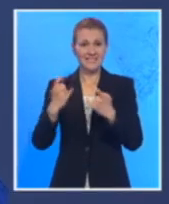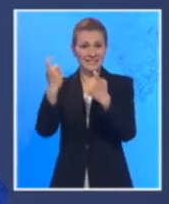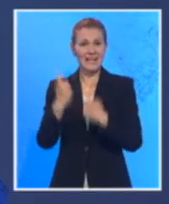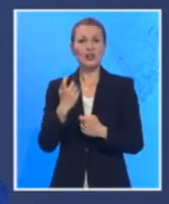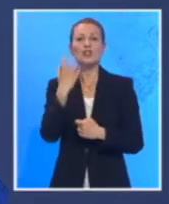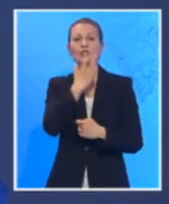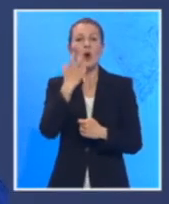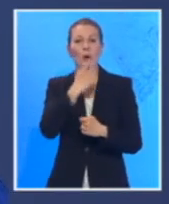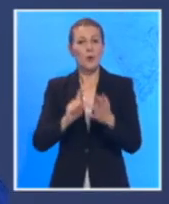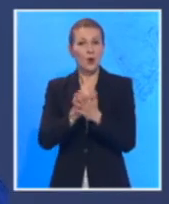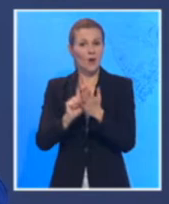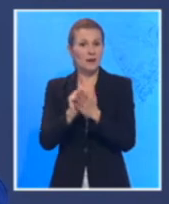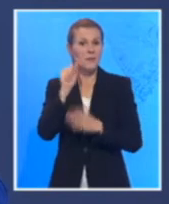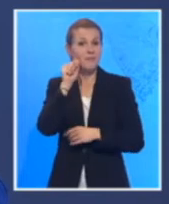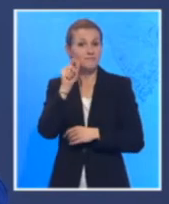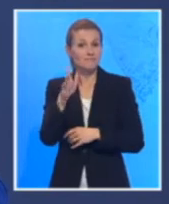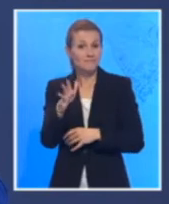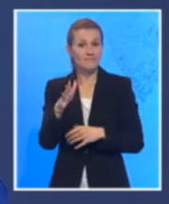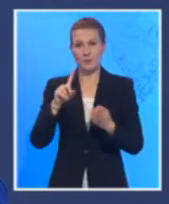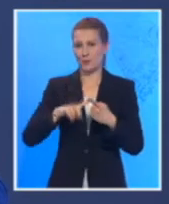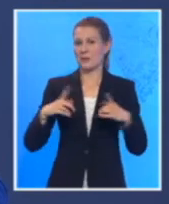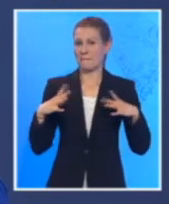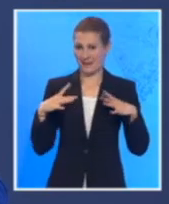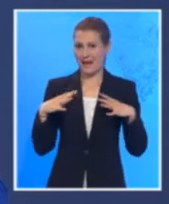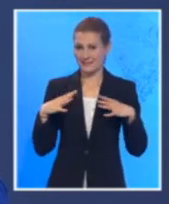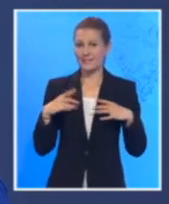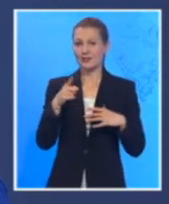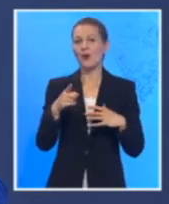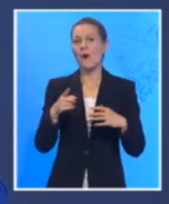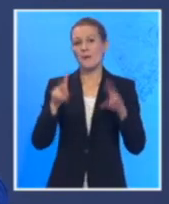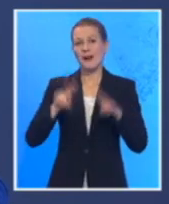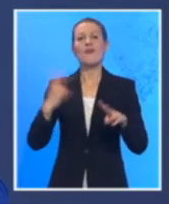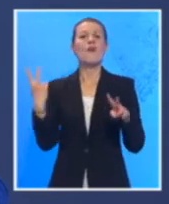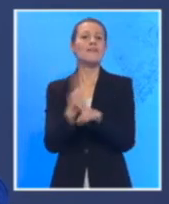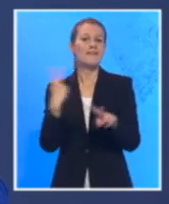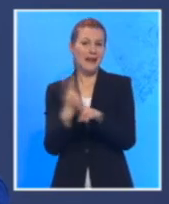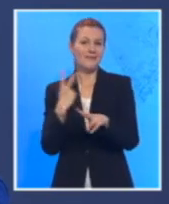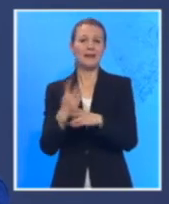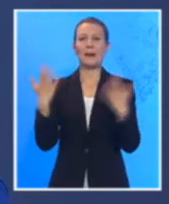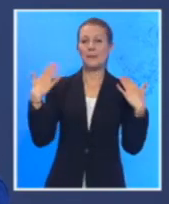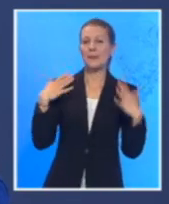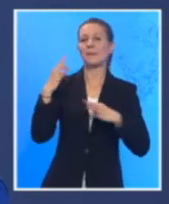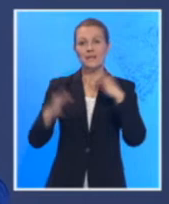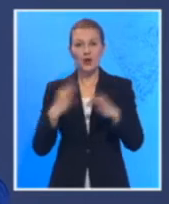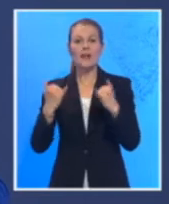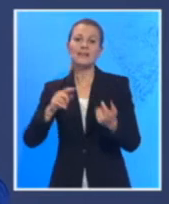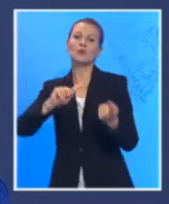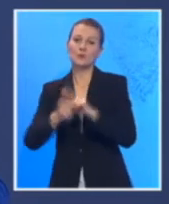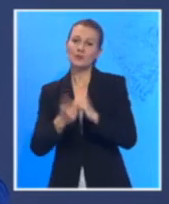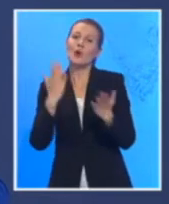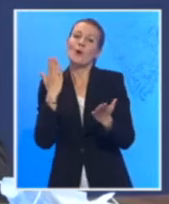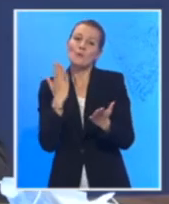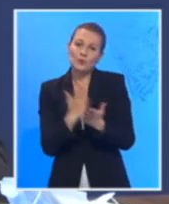koje slede, ove praznične dane koje smo navijelke drugačije, da i provedemo sada malo